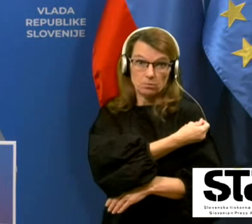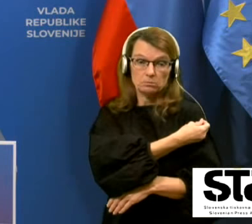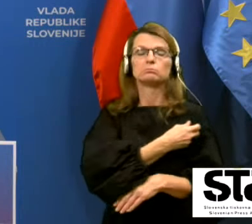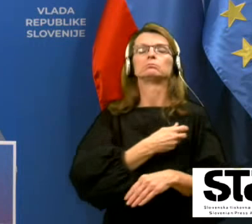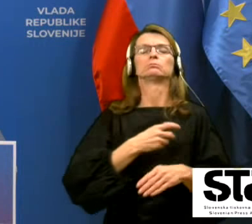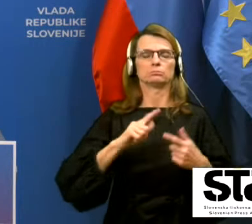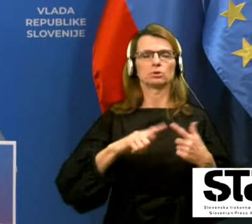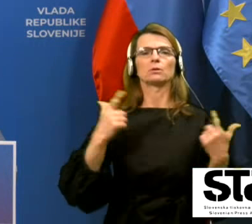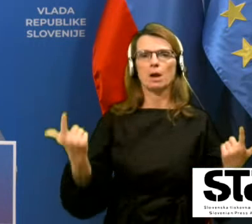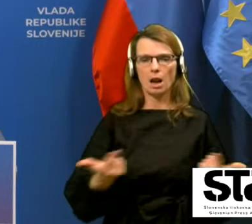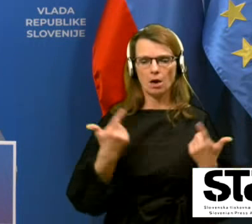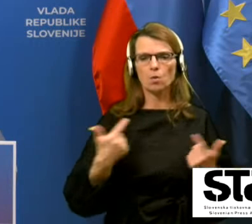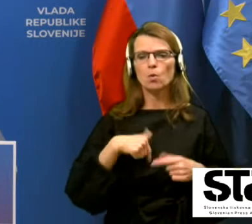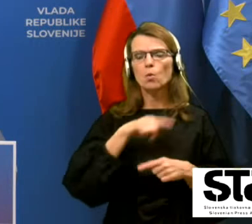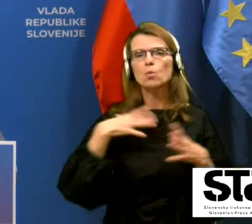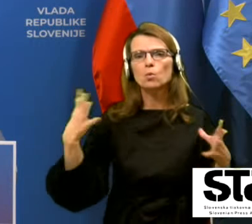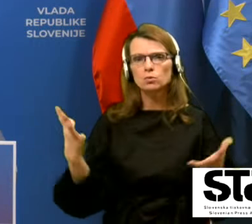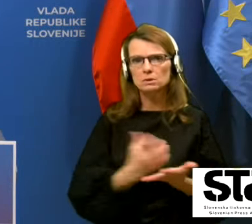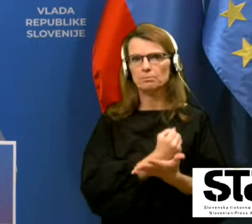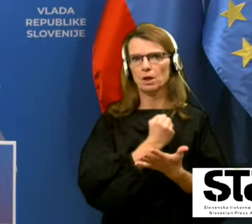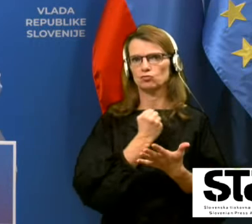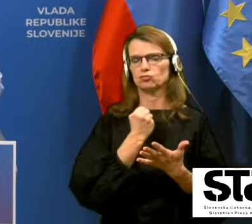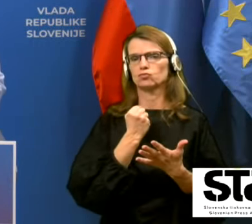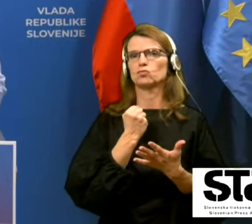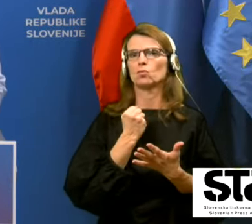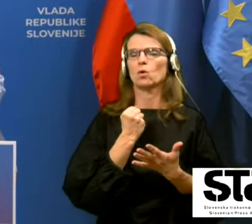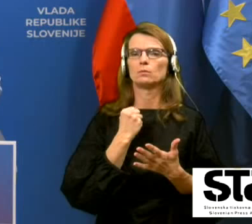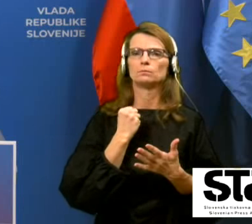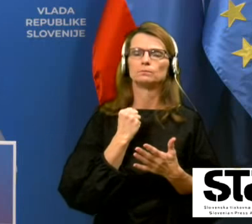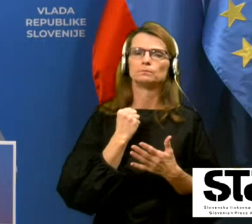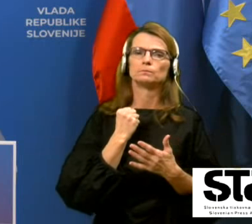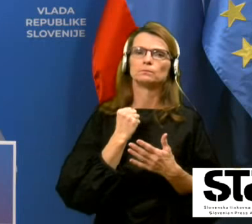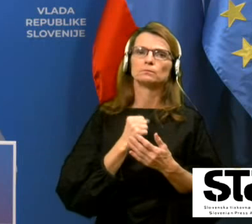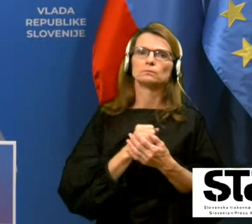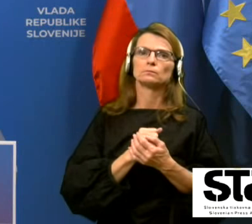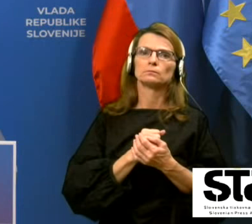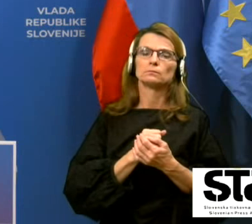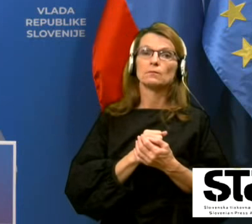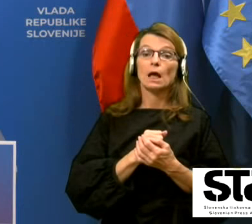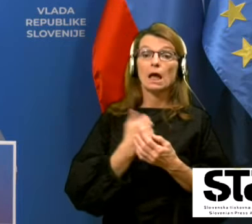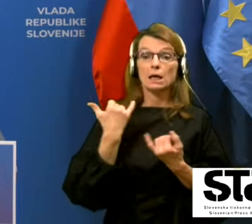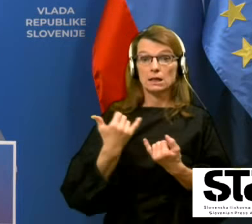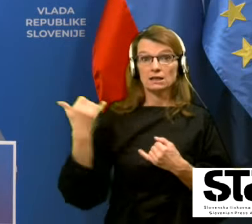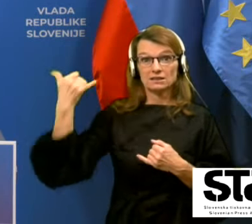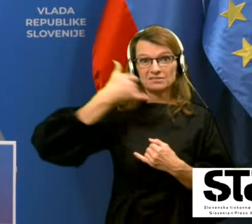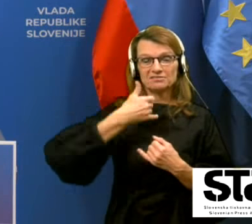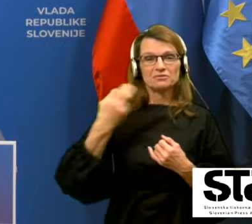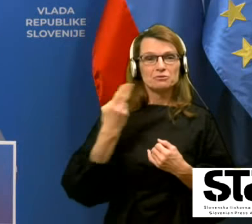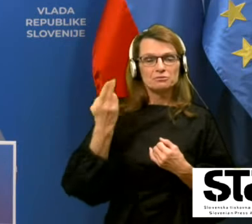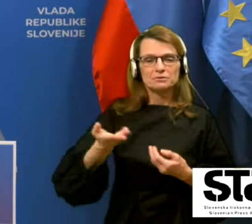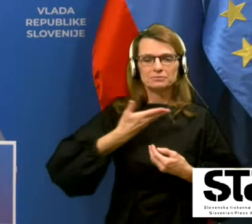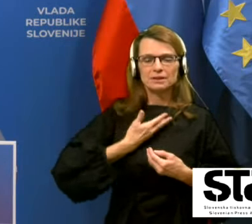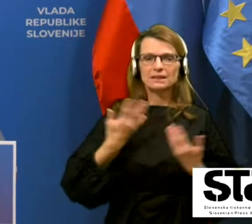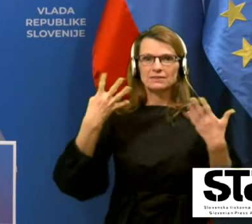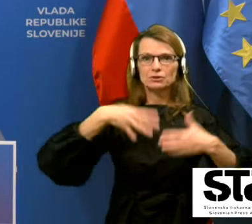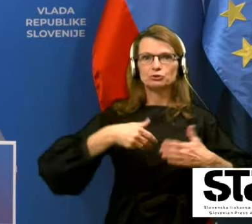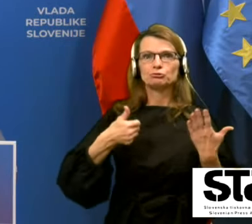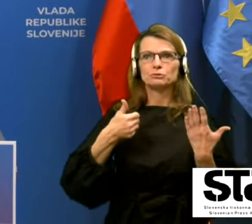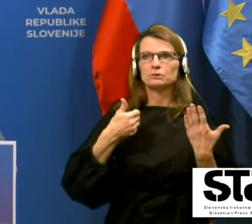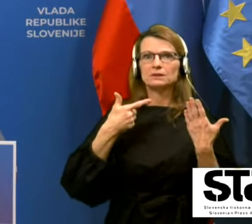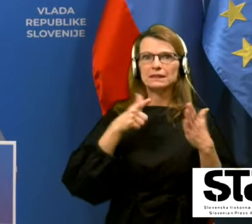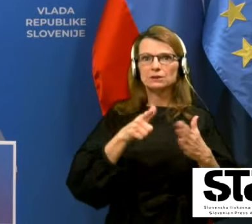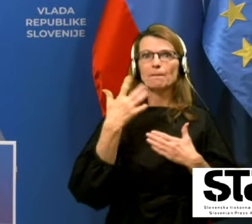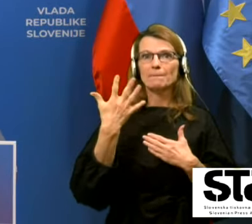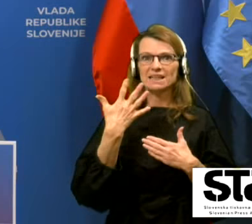lahko uspešni. Danes smo v Slovenijo prijeli 9750